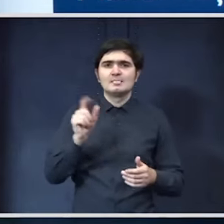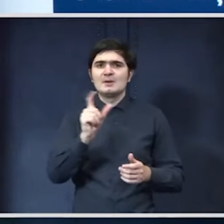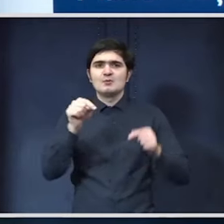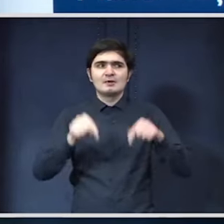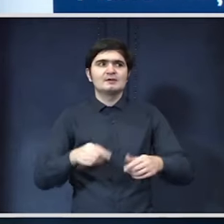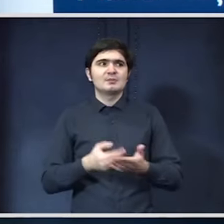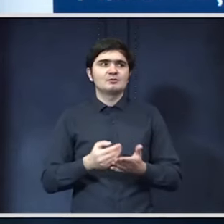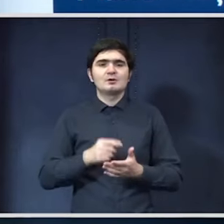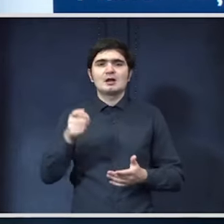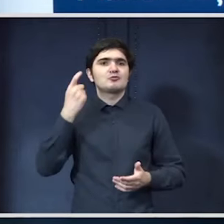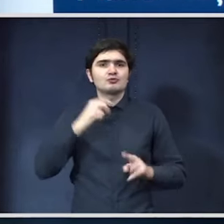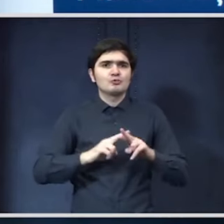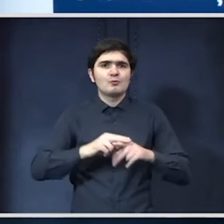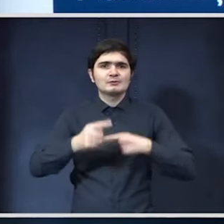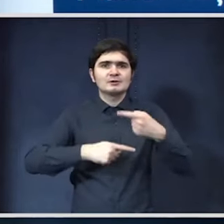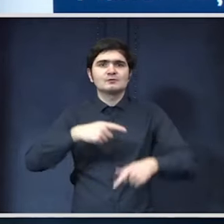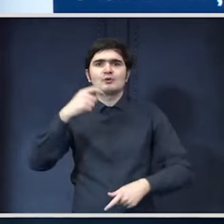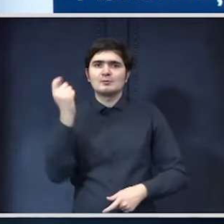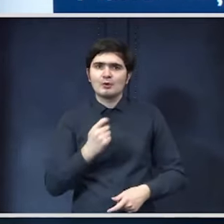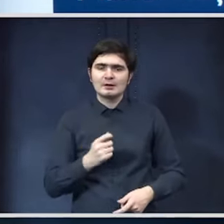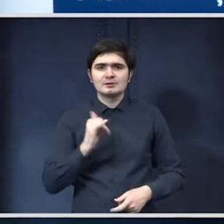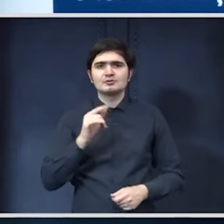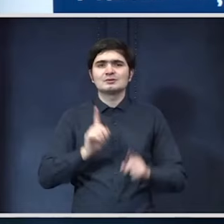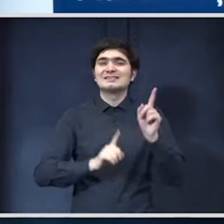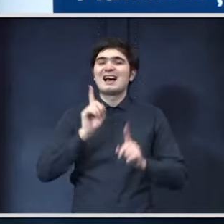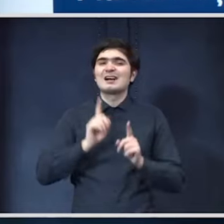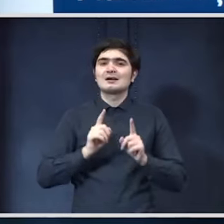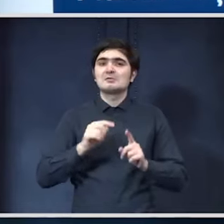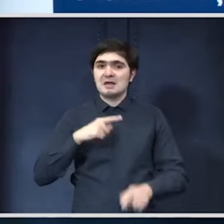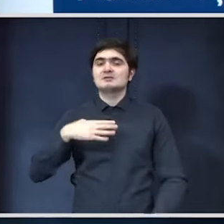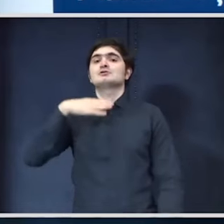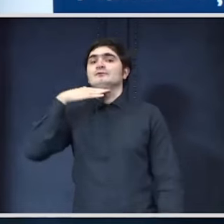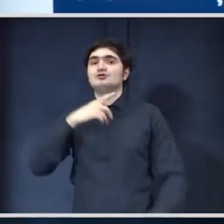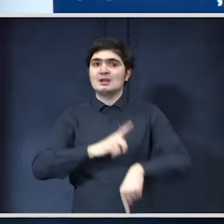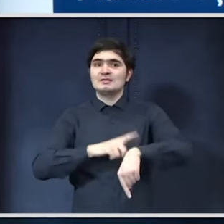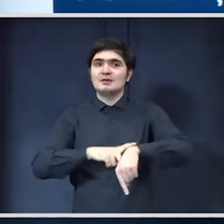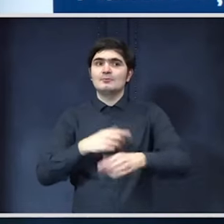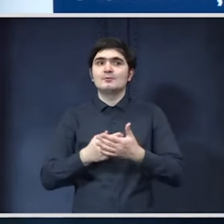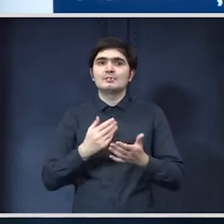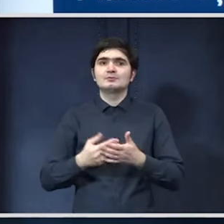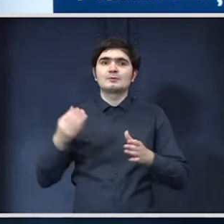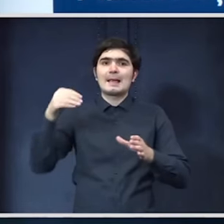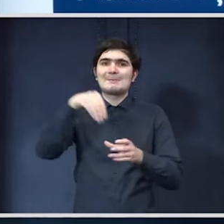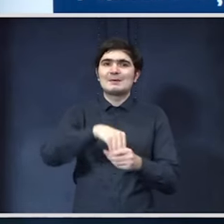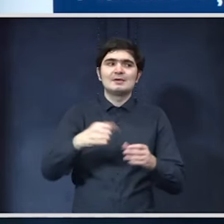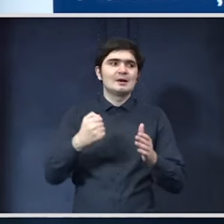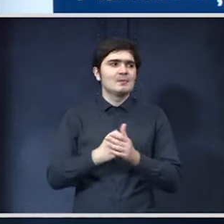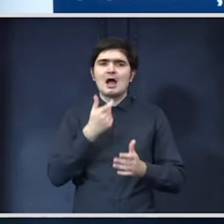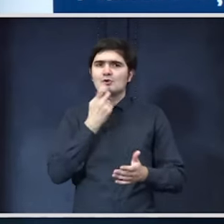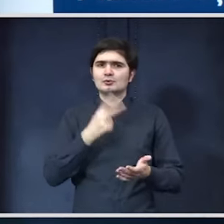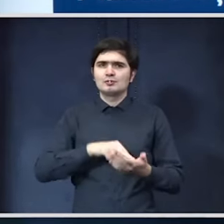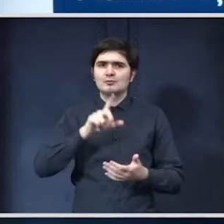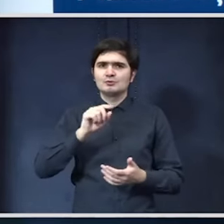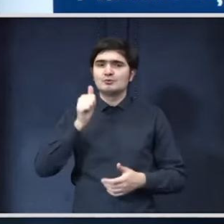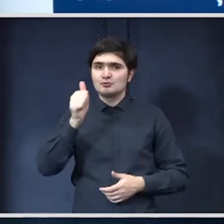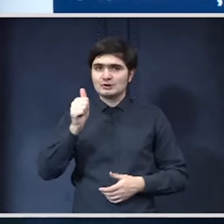perioada asta pentru că nu știu cum vor desfășura proiectele și dacă ajunge timpul de implementare până în 2026 dacă